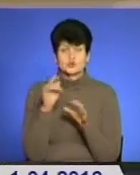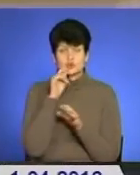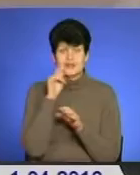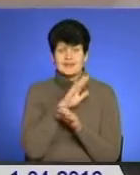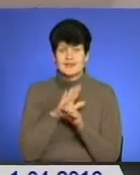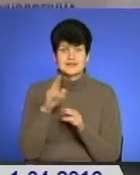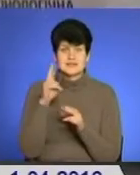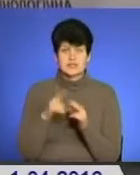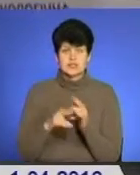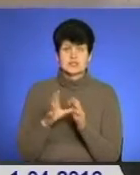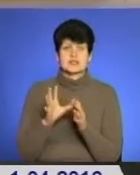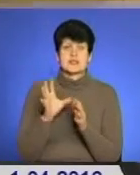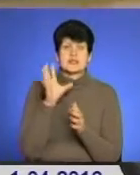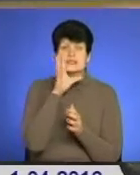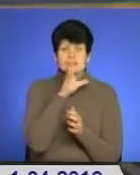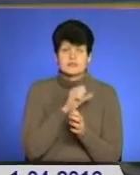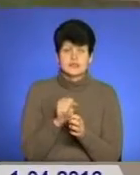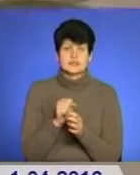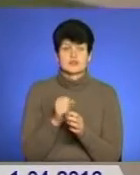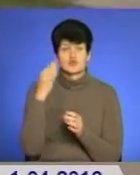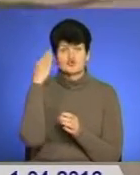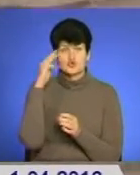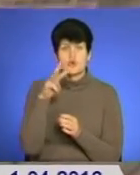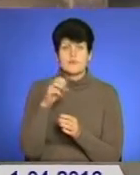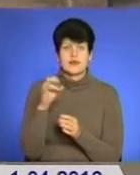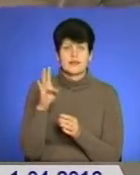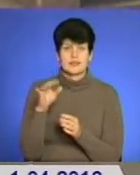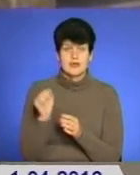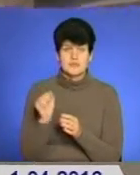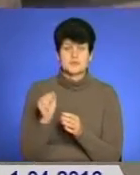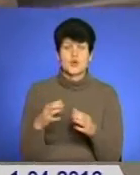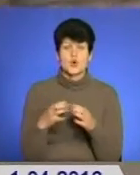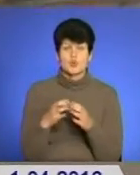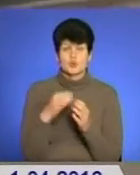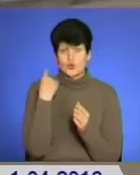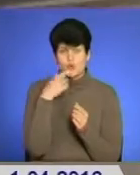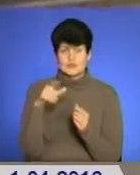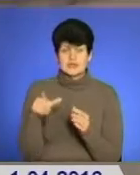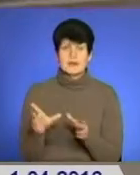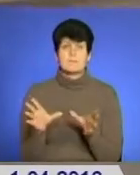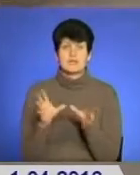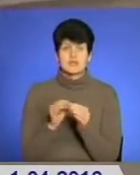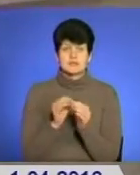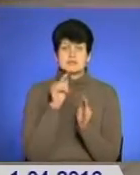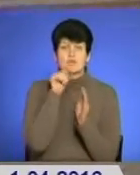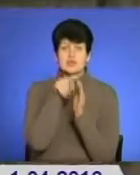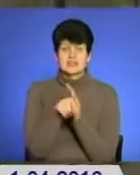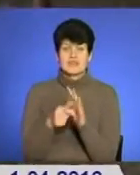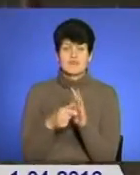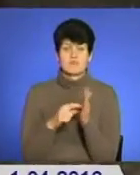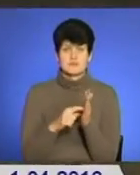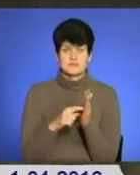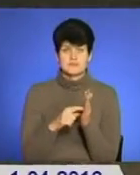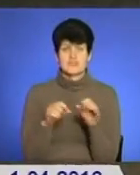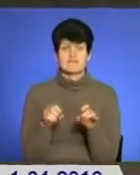Незакінчений замах на таємне викрадення чужого майна, вчинене за попередньою змовою групи осіб, яке поєднане із проникненням в приміщення.